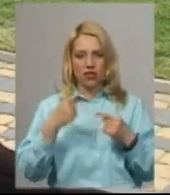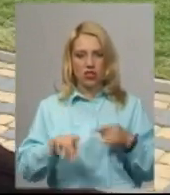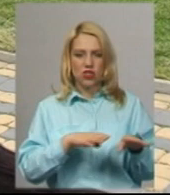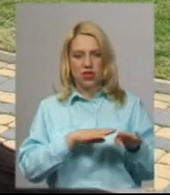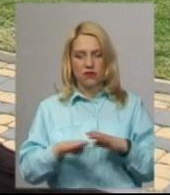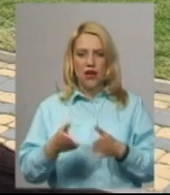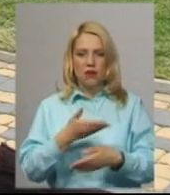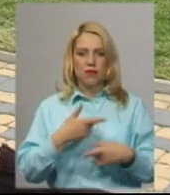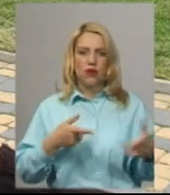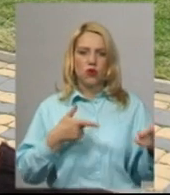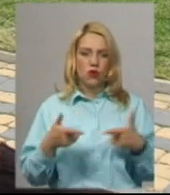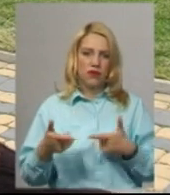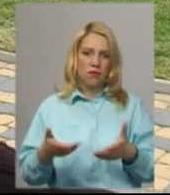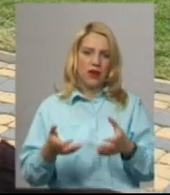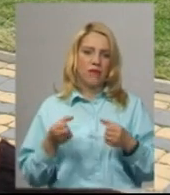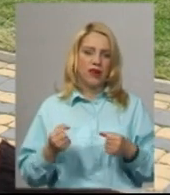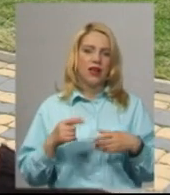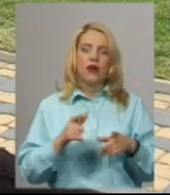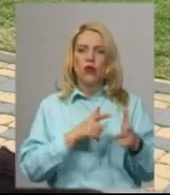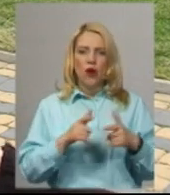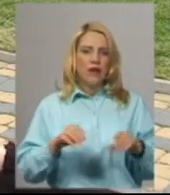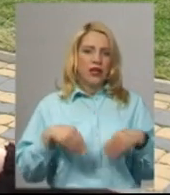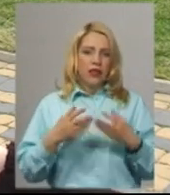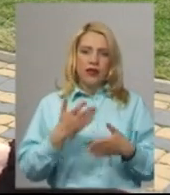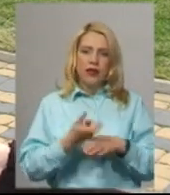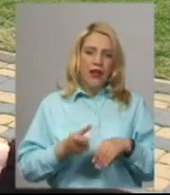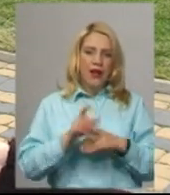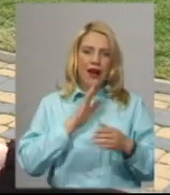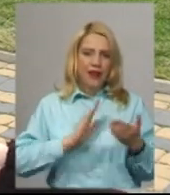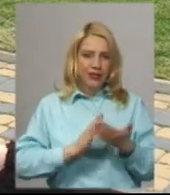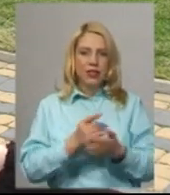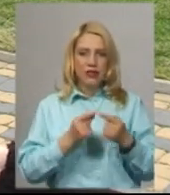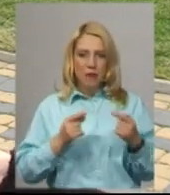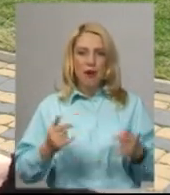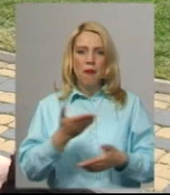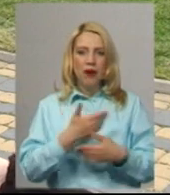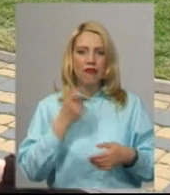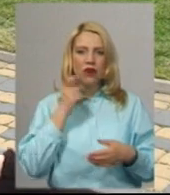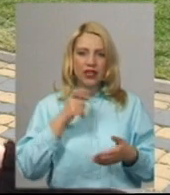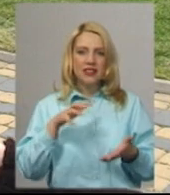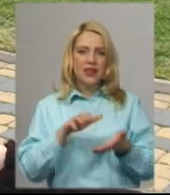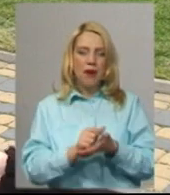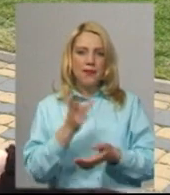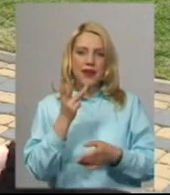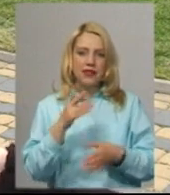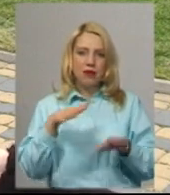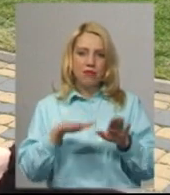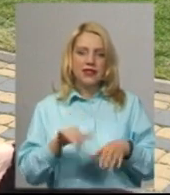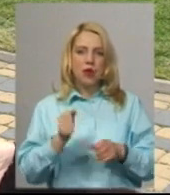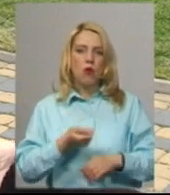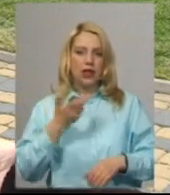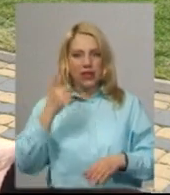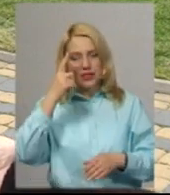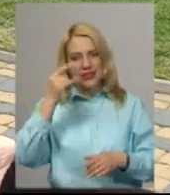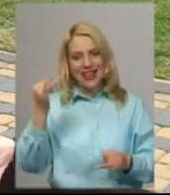їх приймати, ми готові дати найякісніший продукт. Ми в Україні займаємо третє місце по кількості історичних